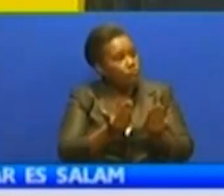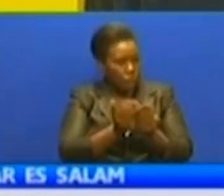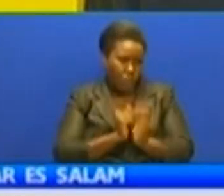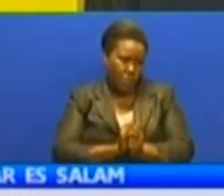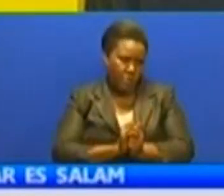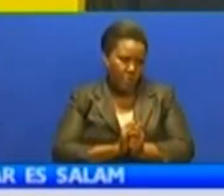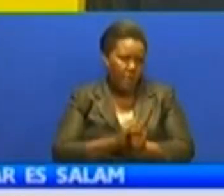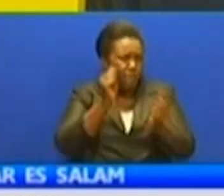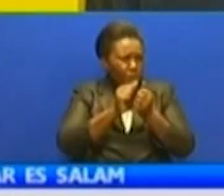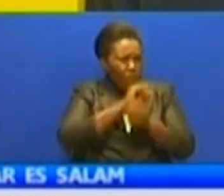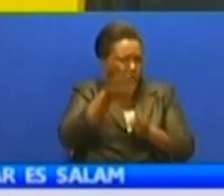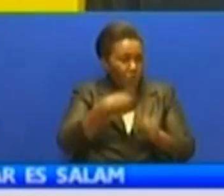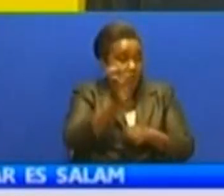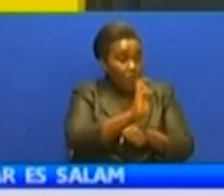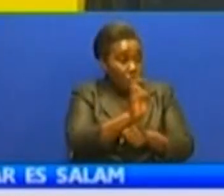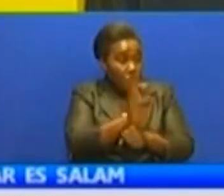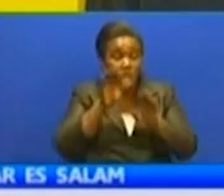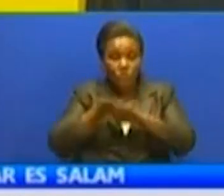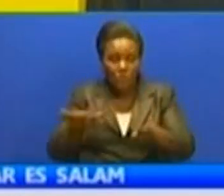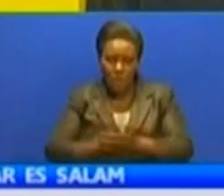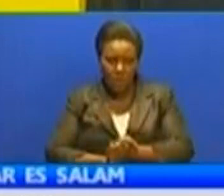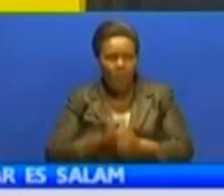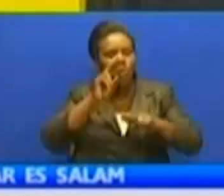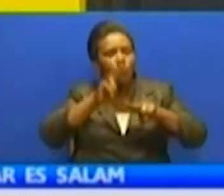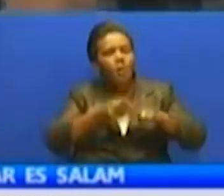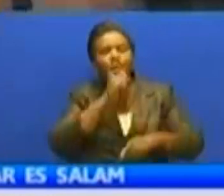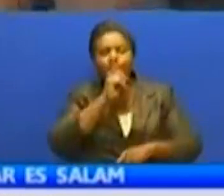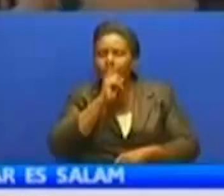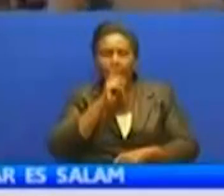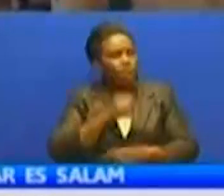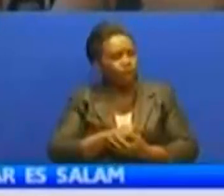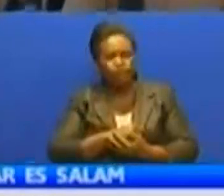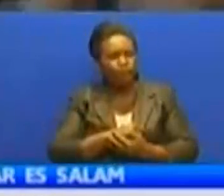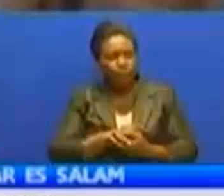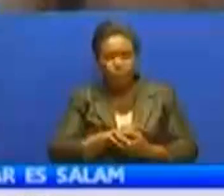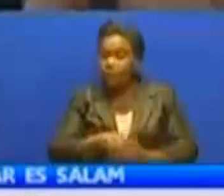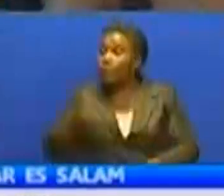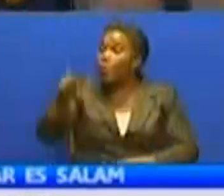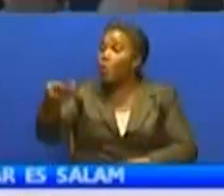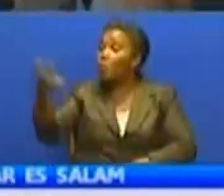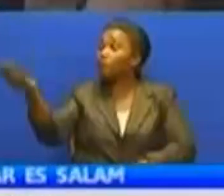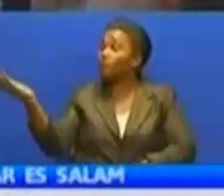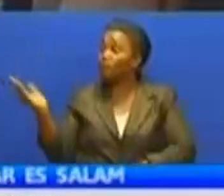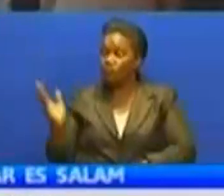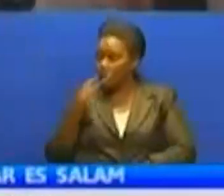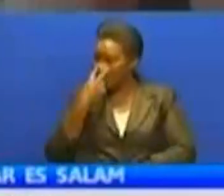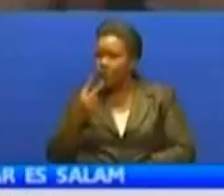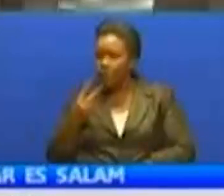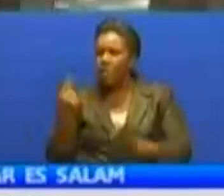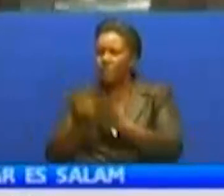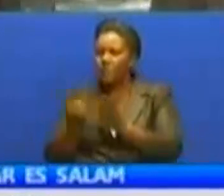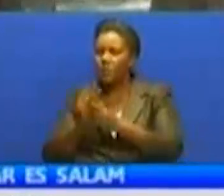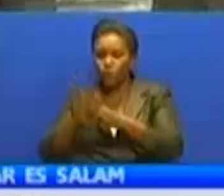Ninaomba, diombo vinawe useka vyote. Kisiri tumbie machu swa. Wananchi nao,